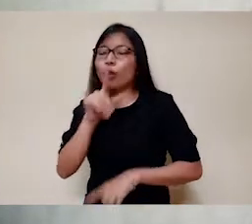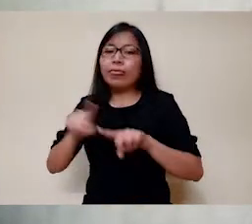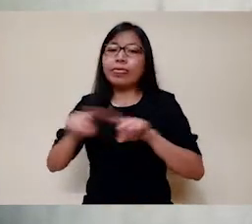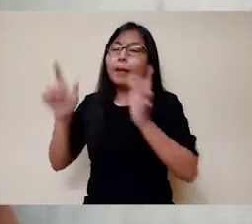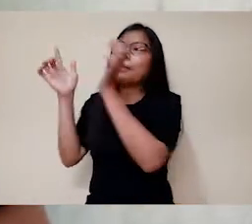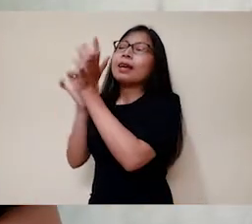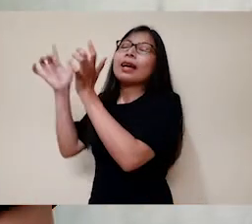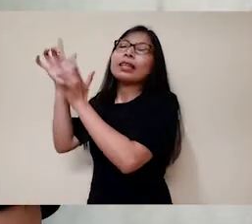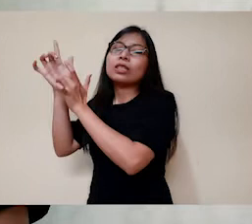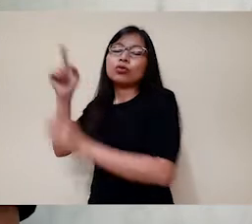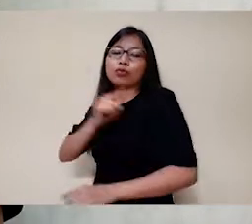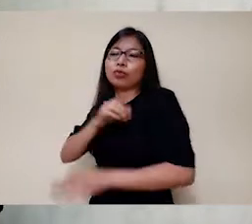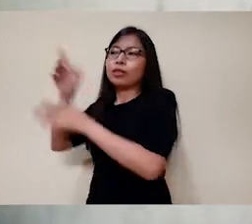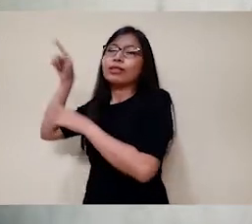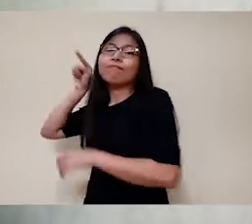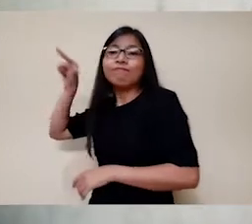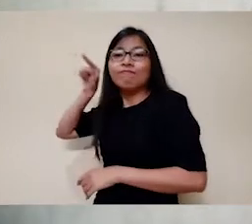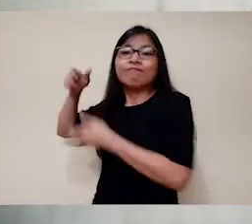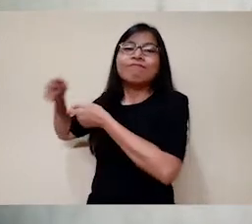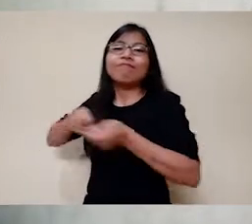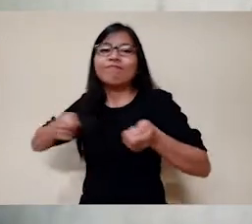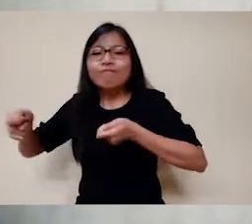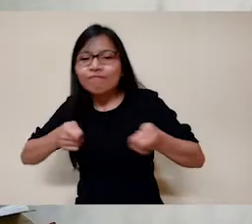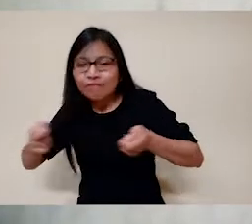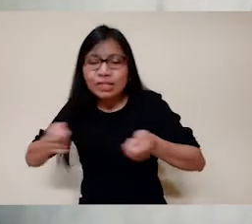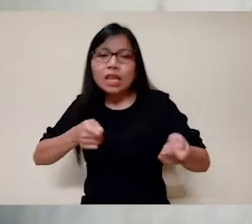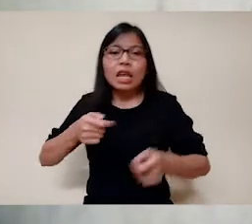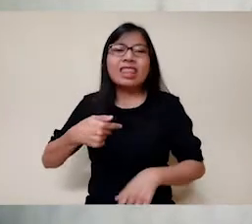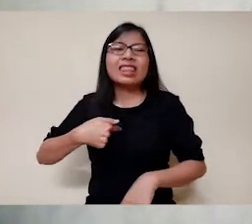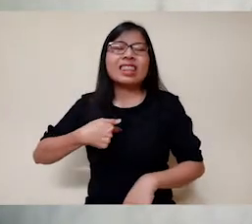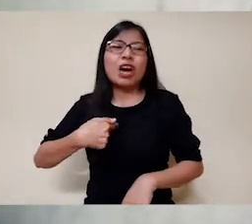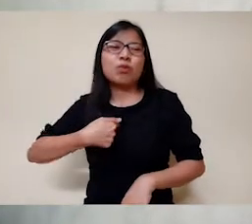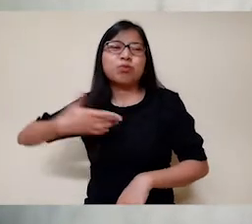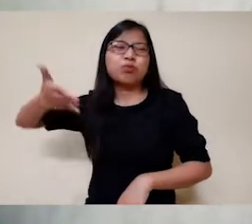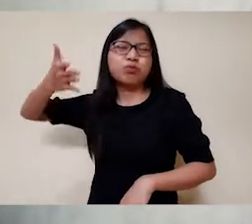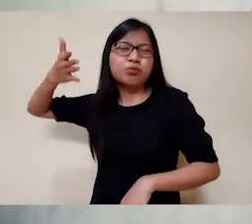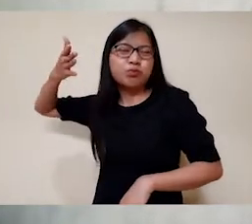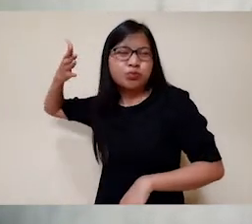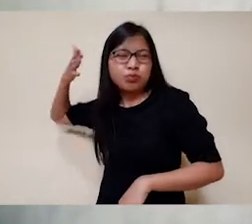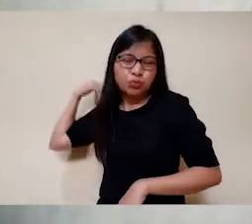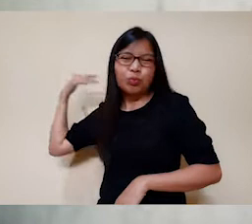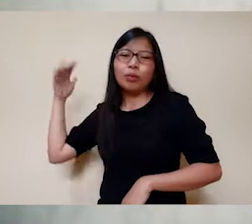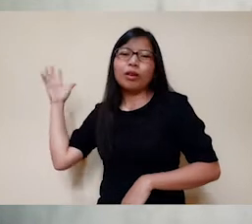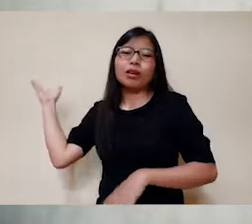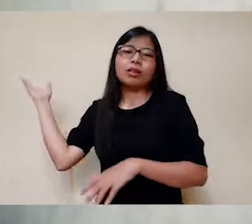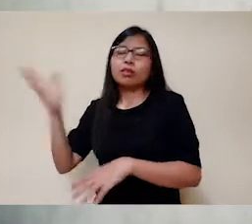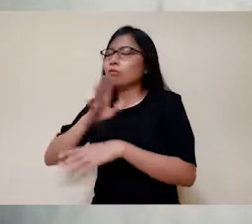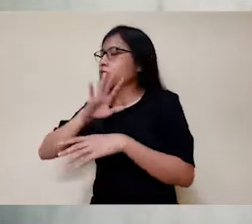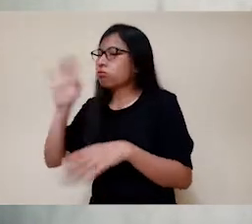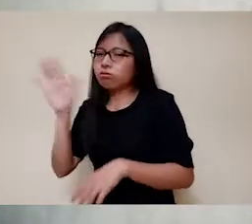Aku yang lama itu telah mati dan aku menjadi ciptaan baru di dalam Kristus.